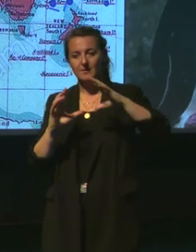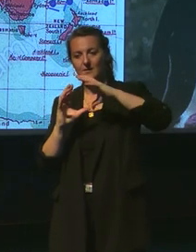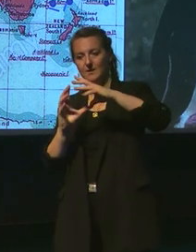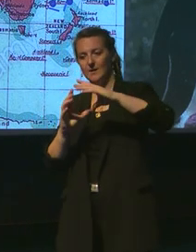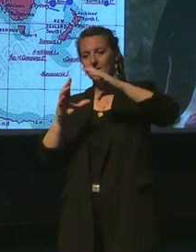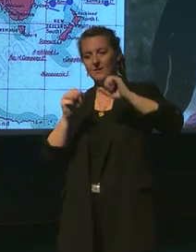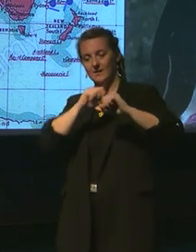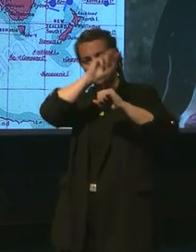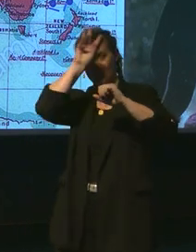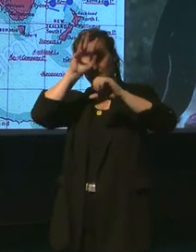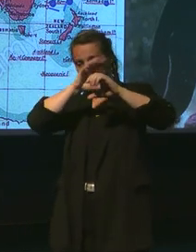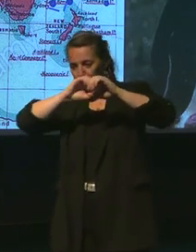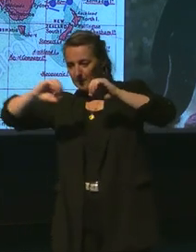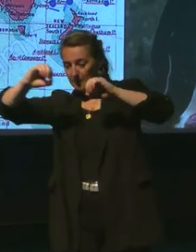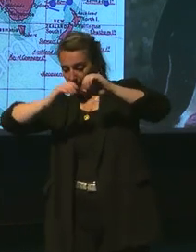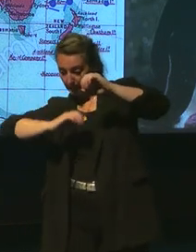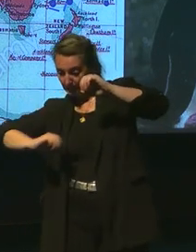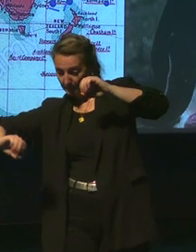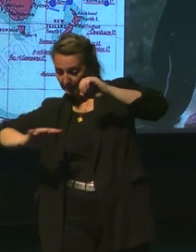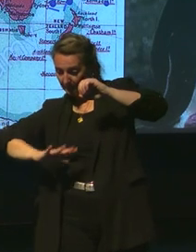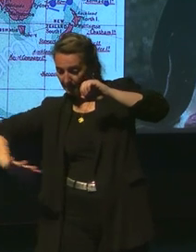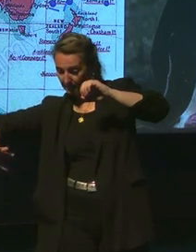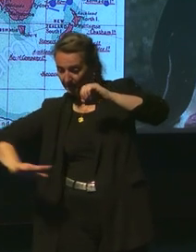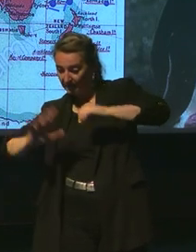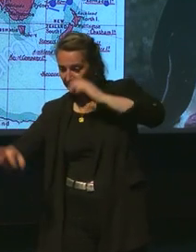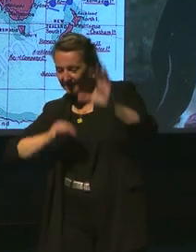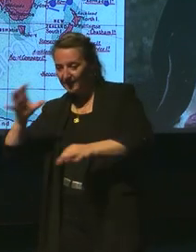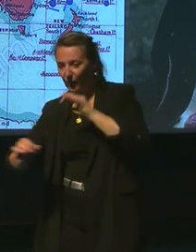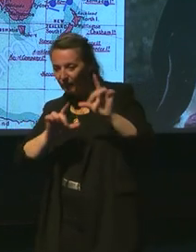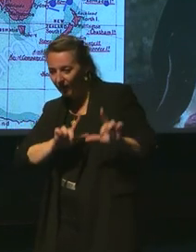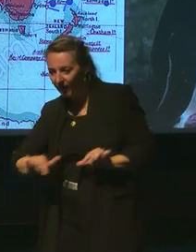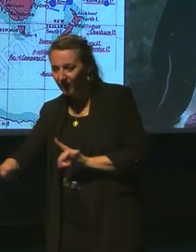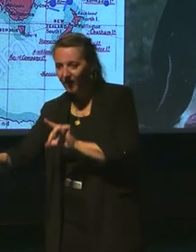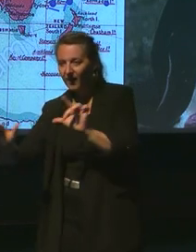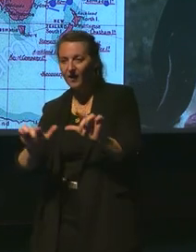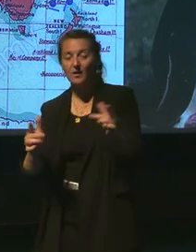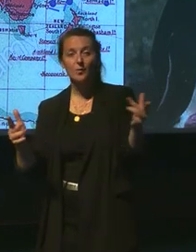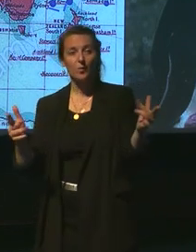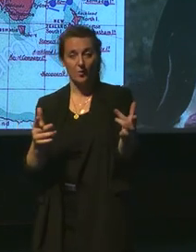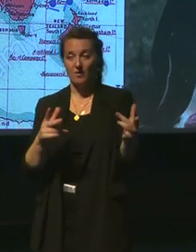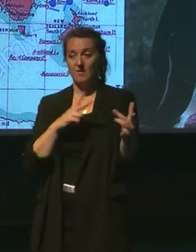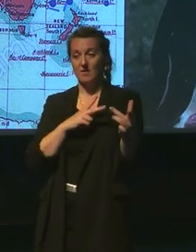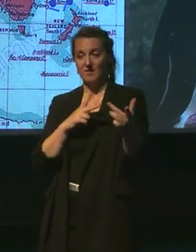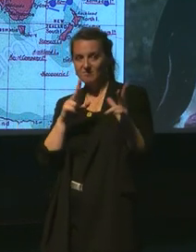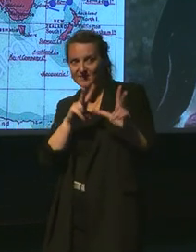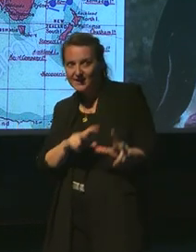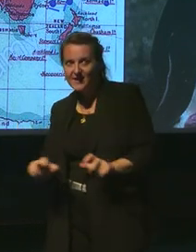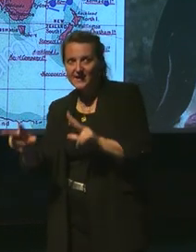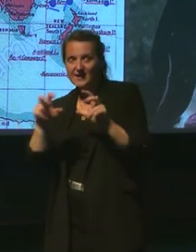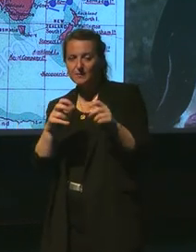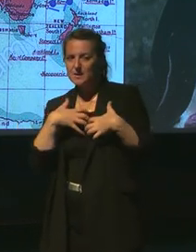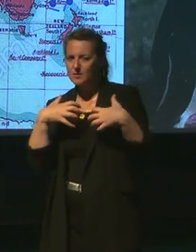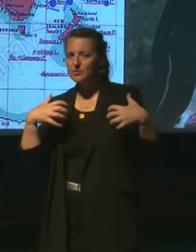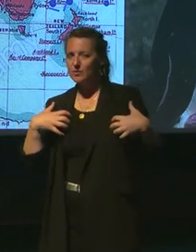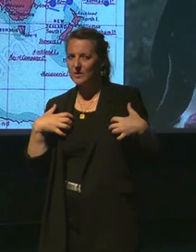Tristan d'Akenra et l'Anna de Sardari. Comme je l évoqué rapidement tout à l'heure, en fait, dans mes expéditions scientifiques dont je vous ai